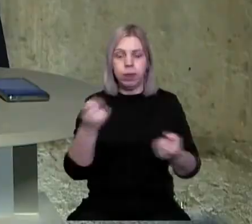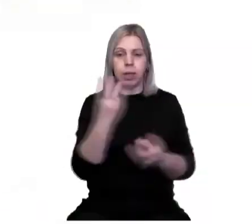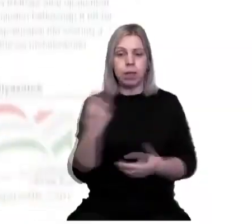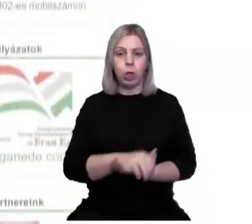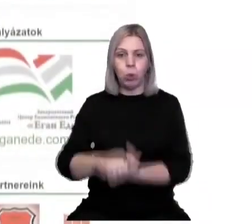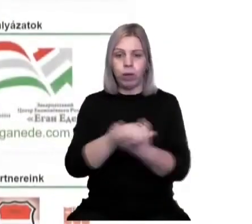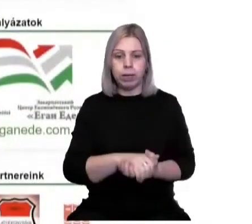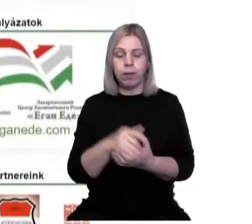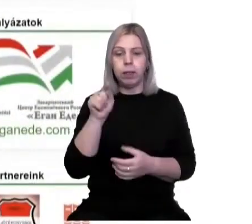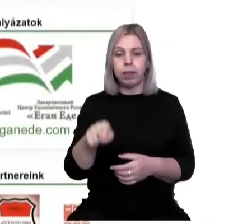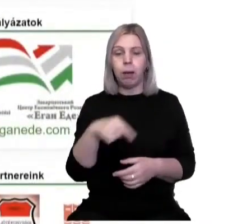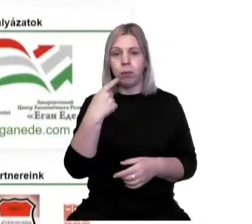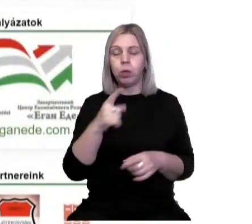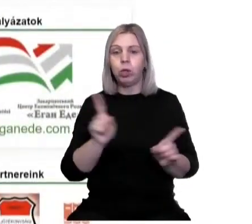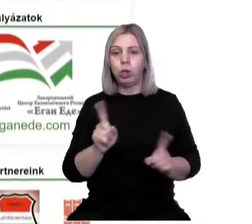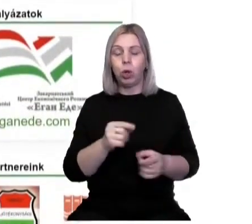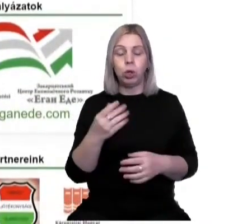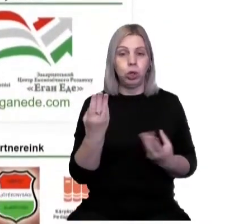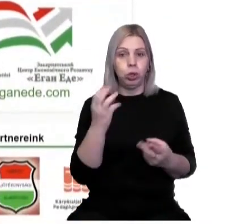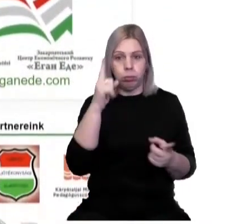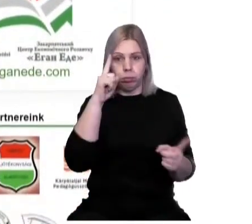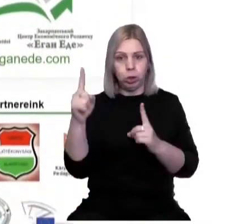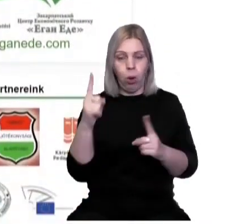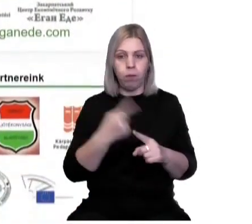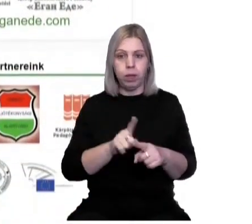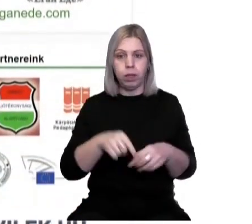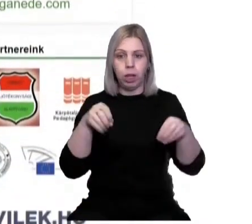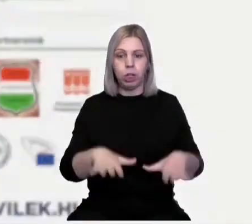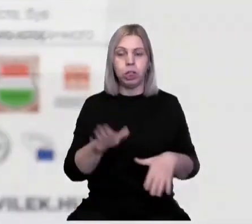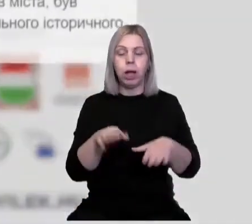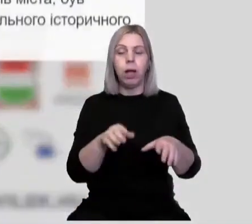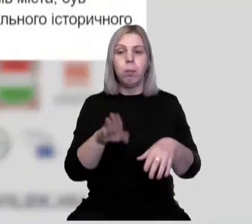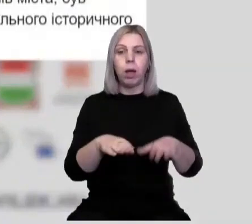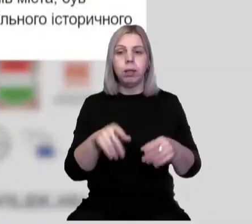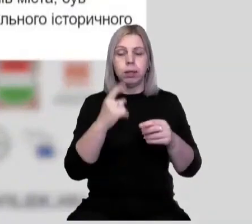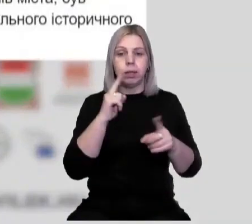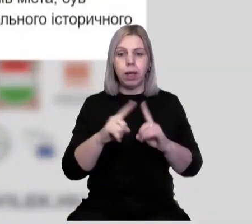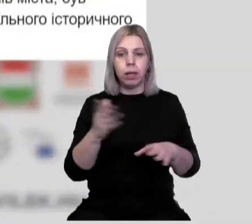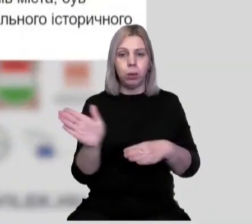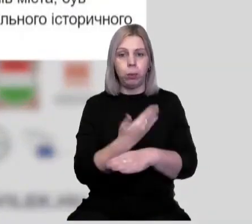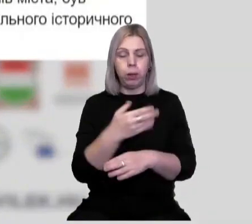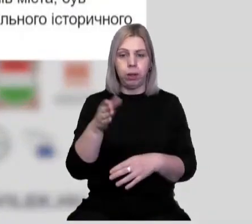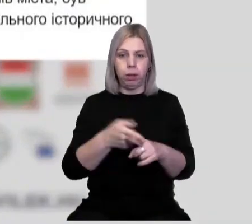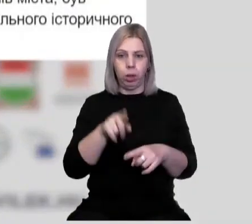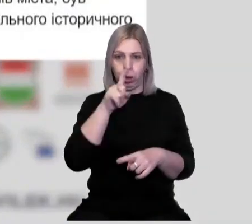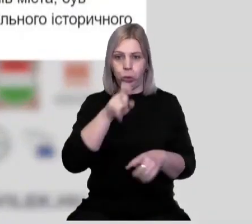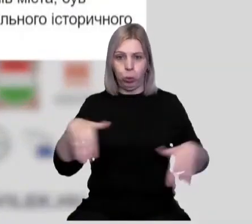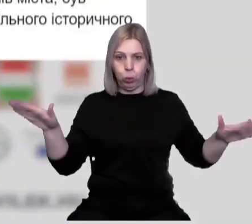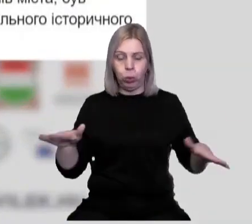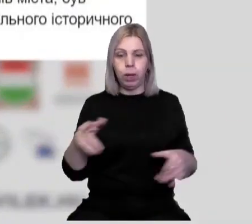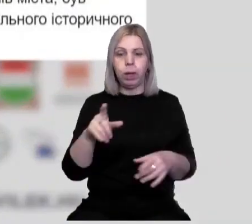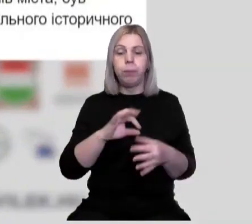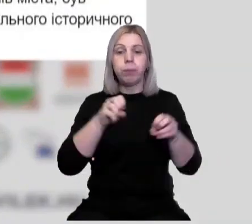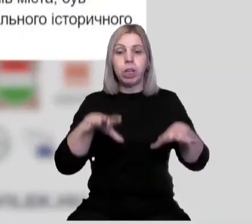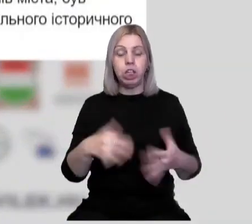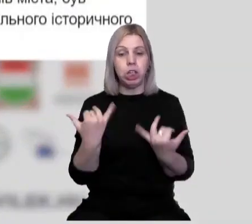товариства. Там зазначили, що шоковані рішенням виконкому міськради Мукачева демонтувати з постаменту Паланку Турула. Цитую,